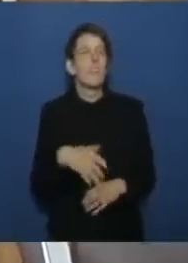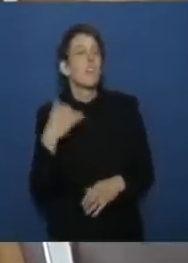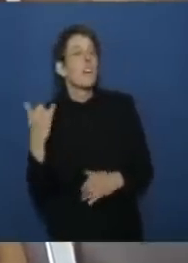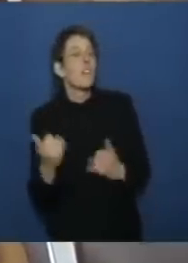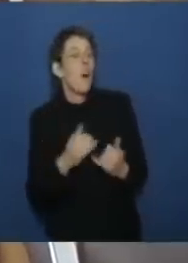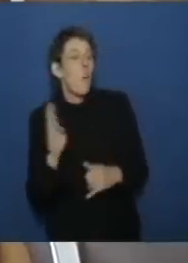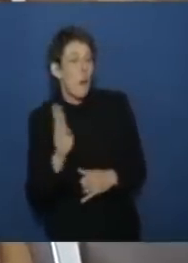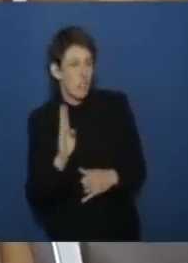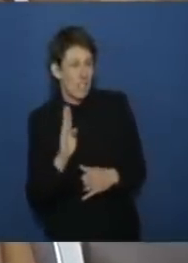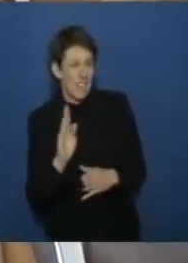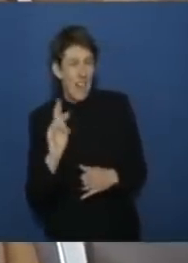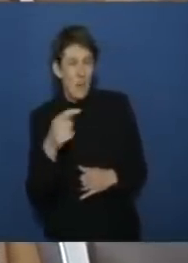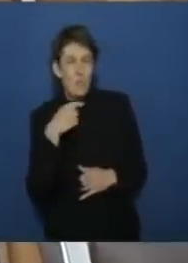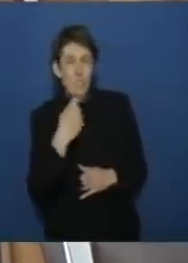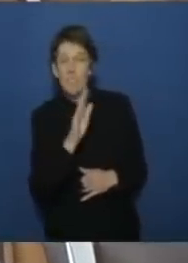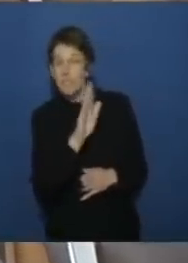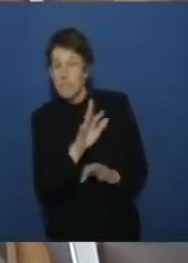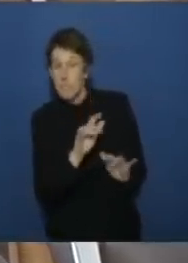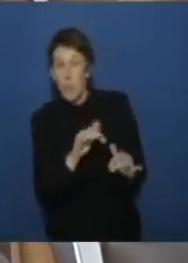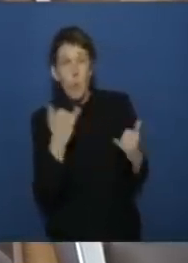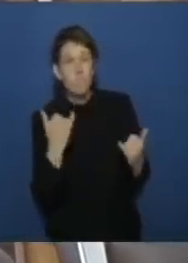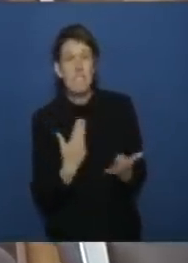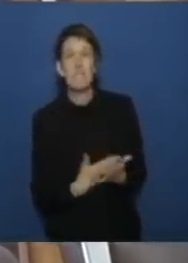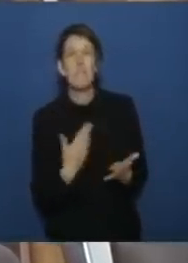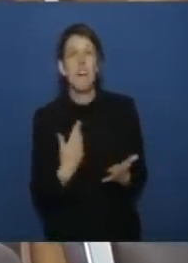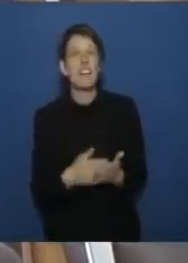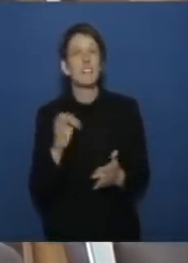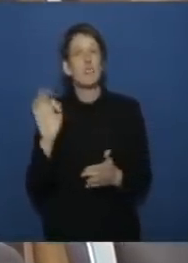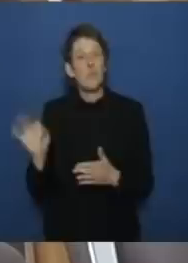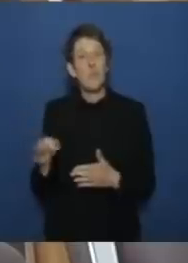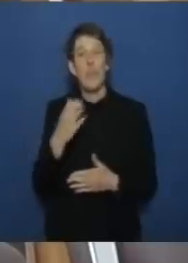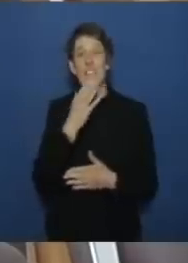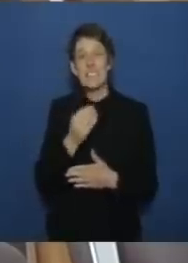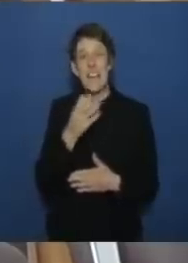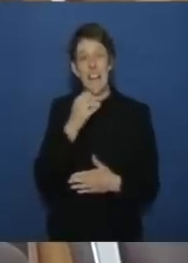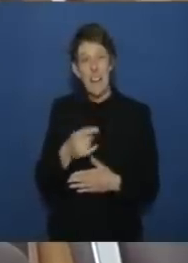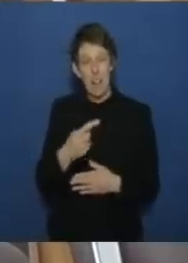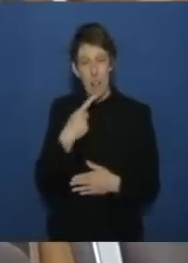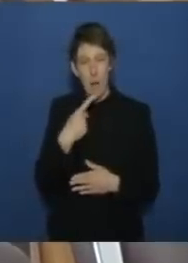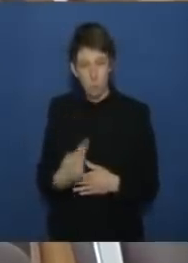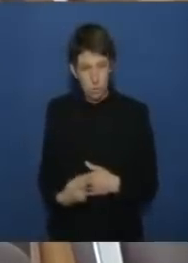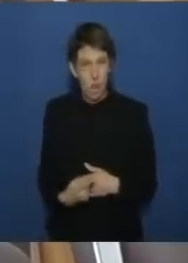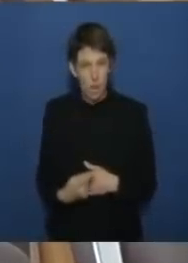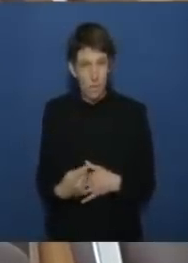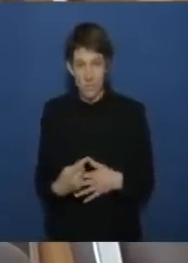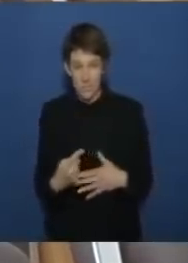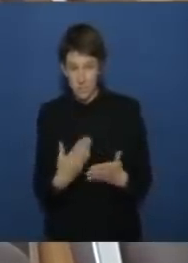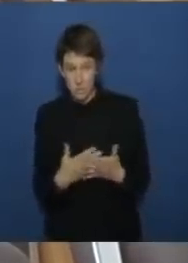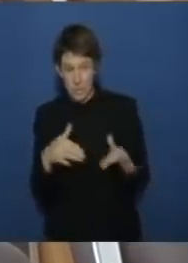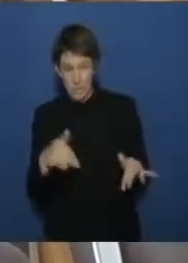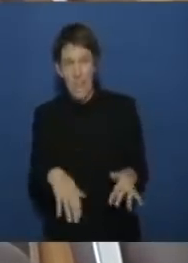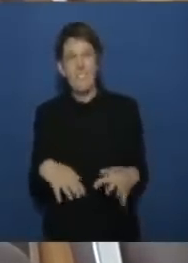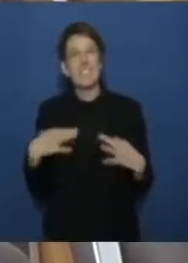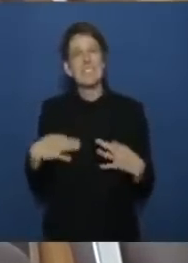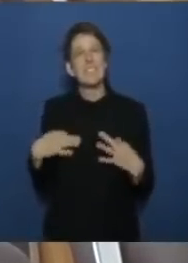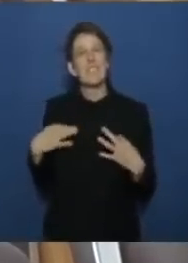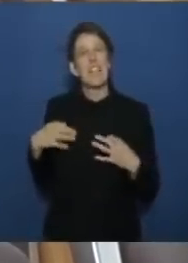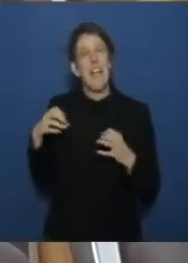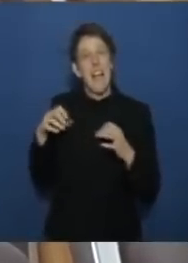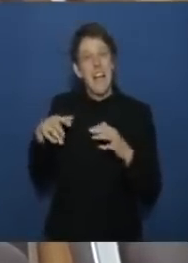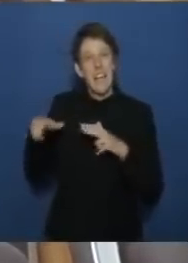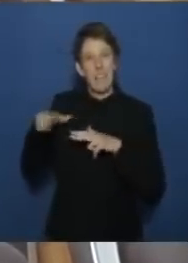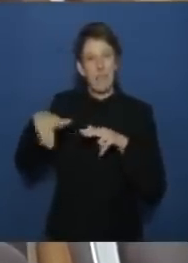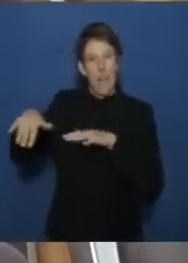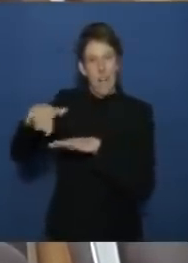gesagt dass ihr büro bisher keine belege für die israelische behauptung erhalten hat dass die zivile infrastruktur die von der